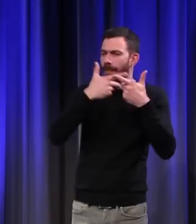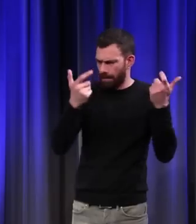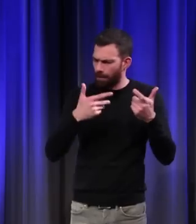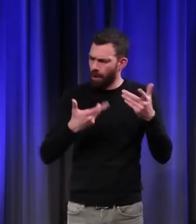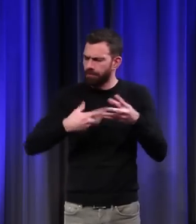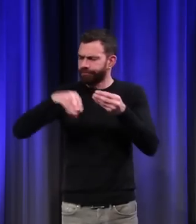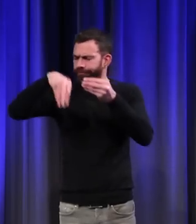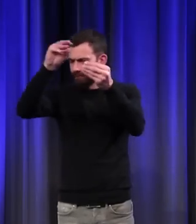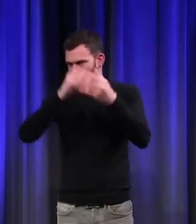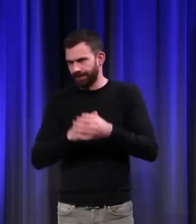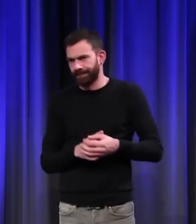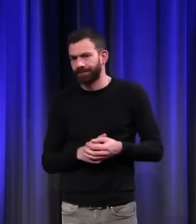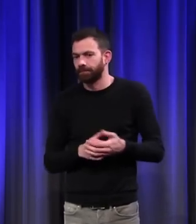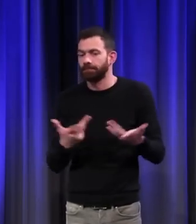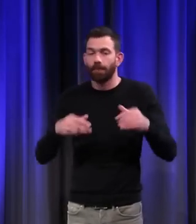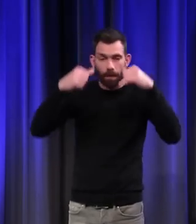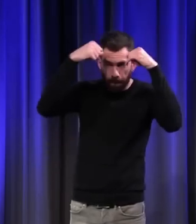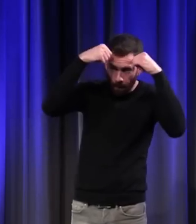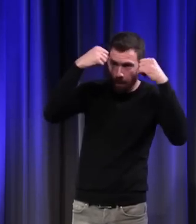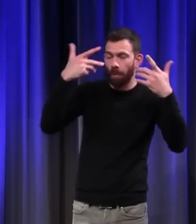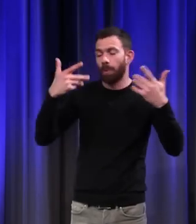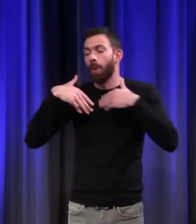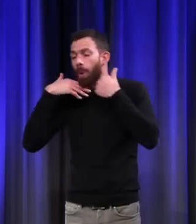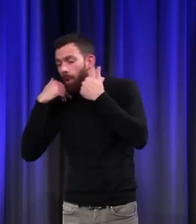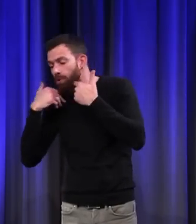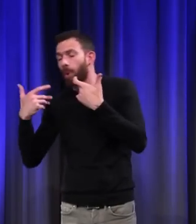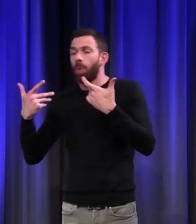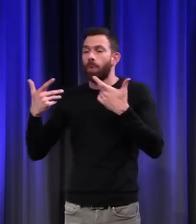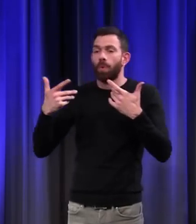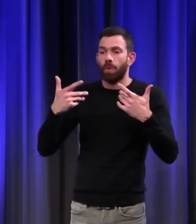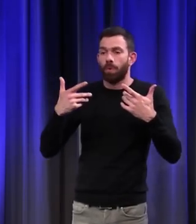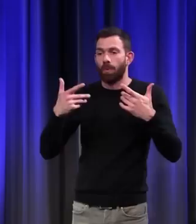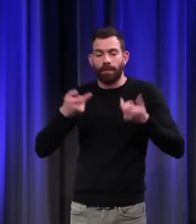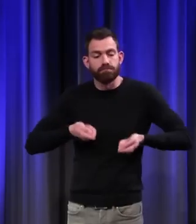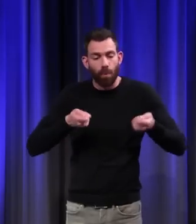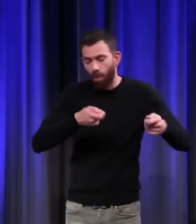'autres. Les bœufs tirent la charrue, les cochons tirent la brouette, etc.